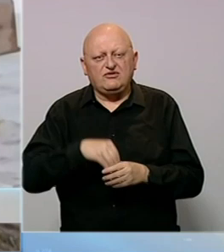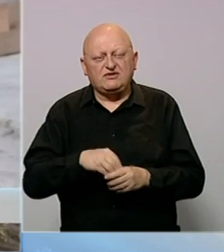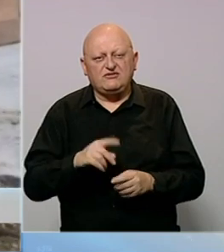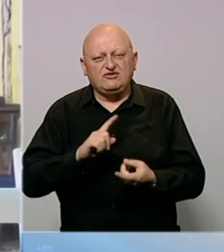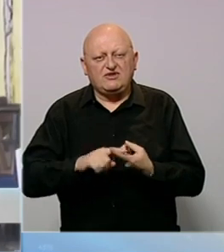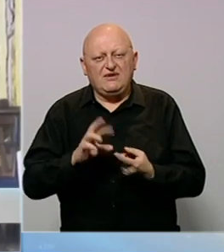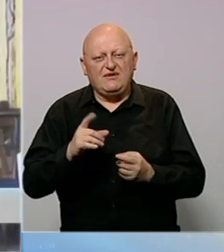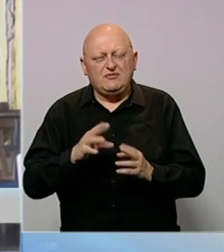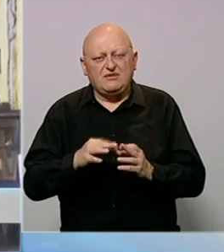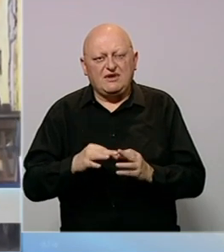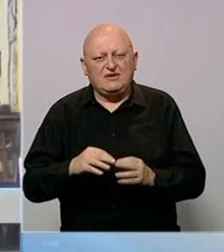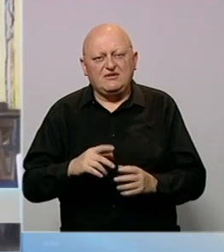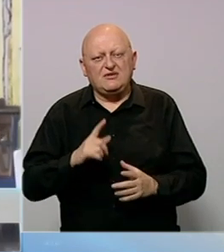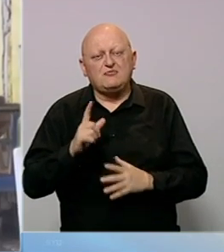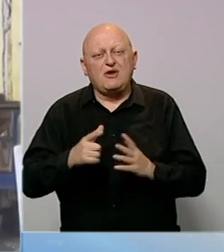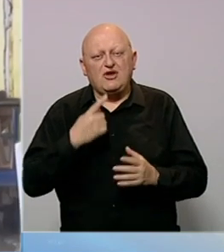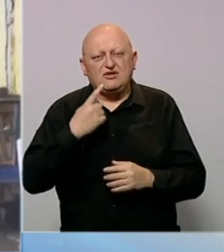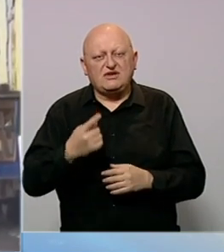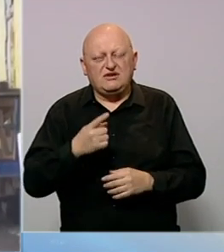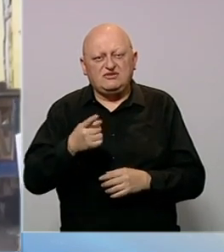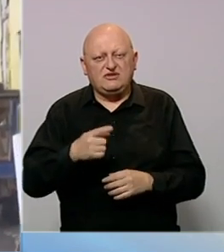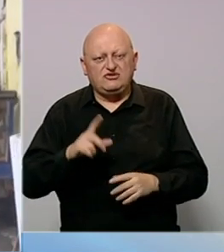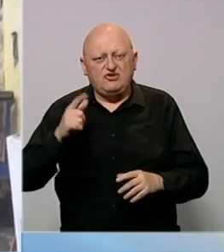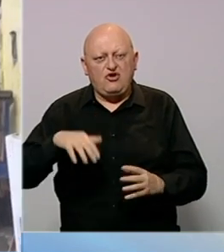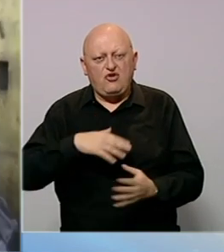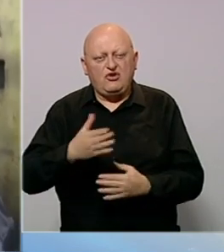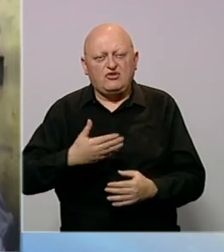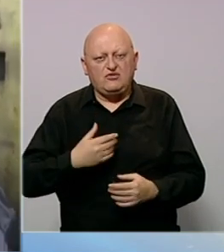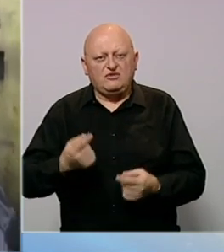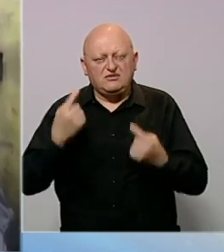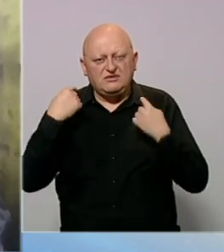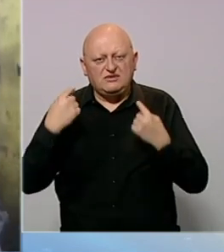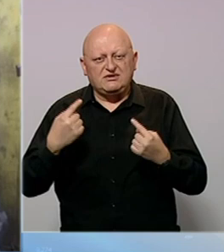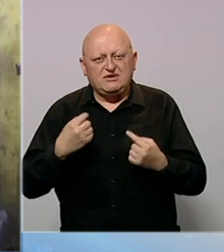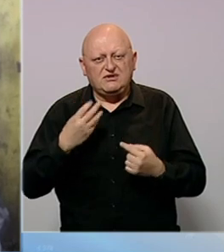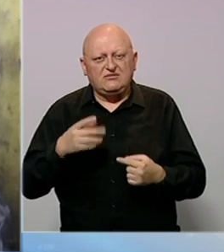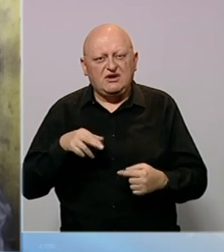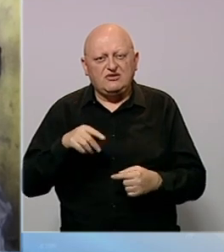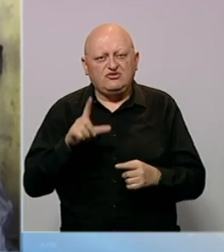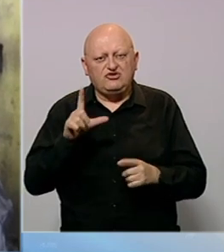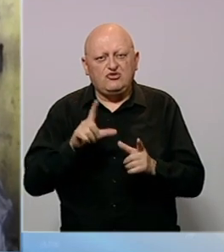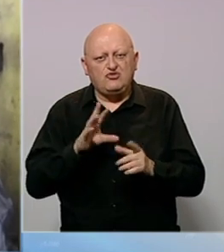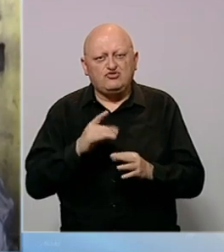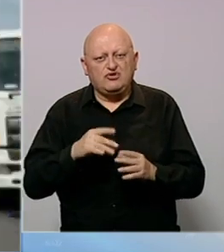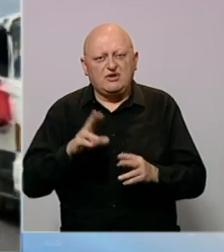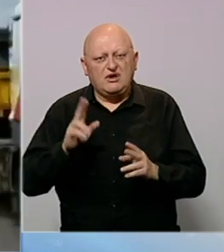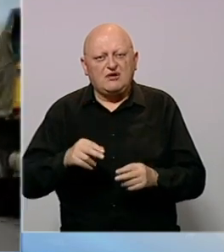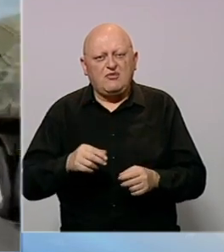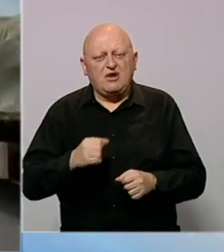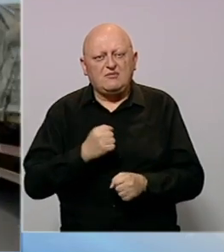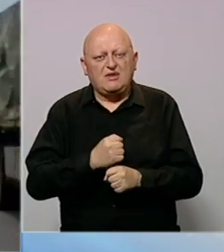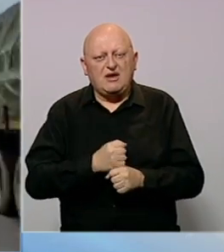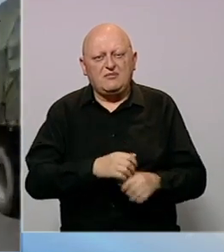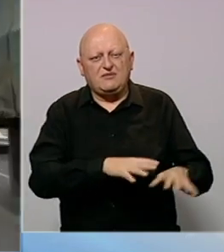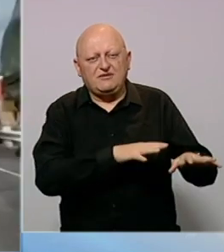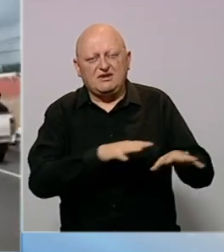polovine stanovništva Filipina. Meteorolozi predviđaju da će oluja dobiti na intenzitetu kada dođe do Luzona i da bi